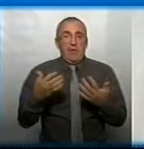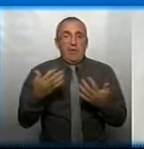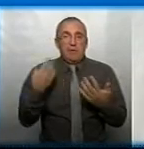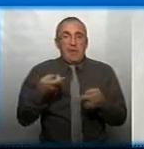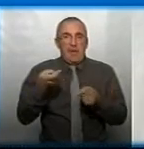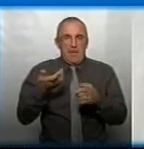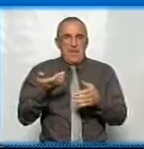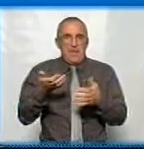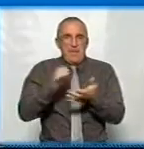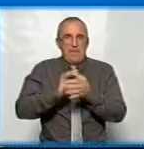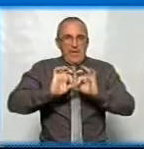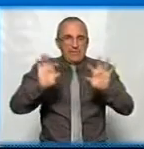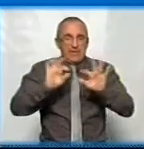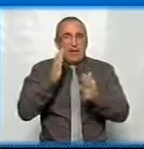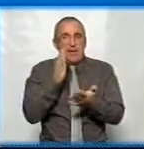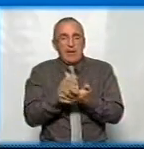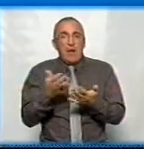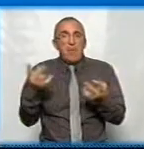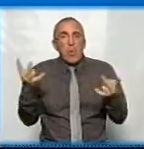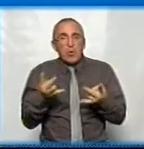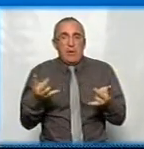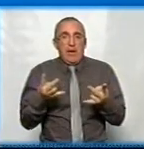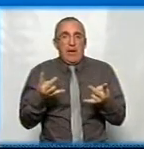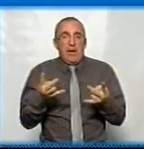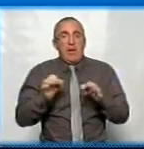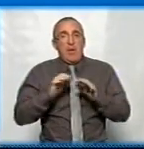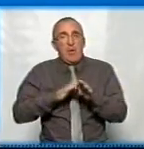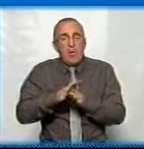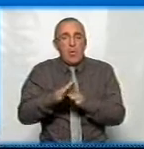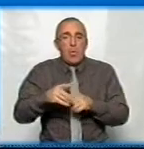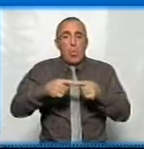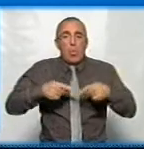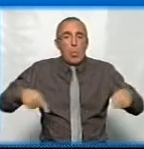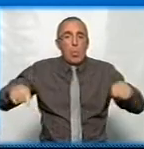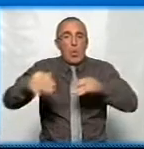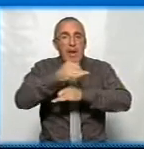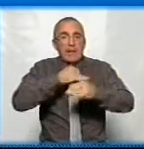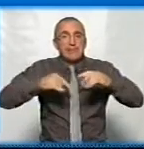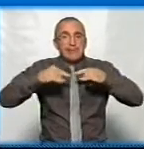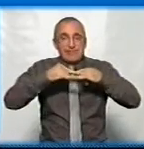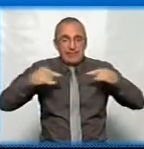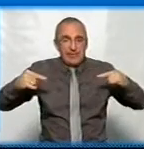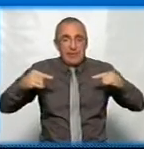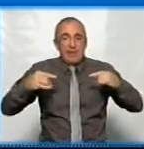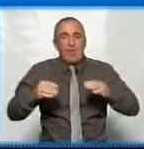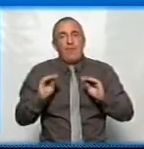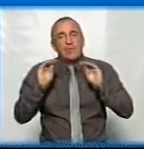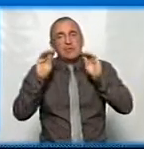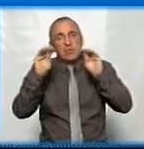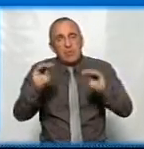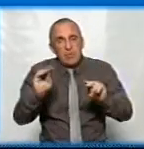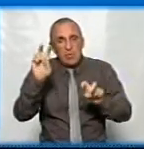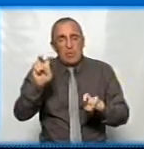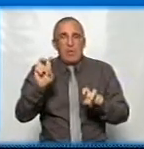презентація, що, можливо, є потреба просто провести круглий стіл на тему, взагалі, встановлення,